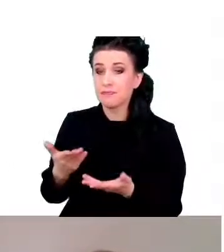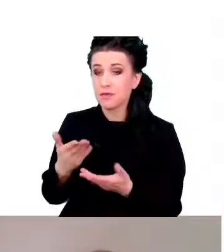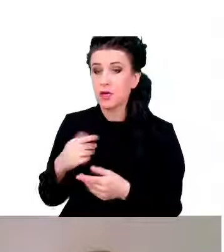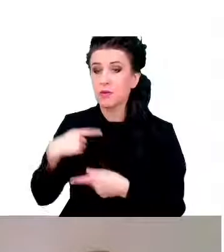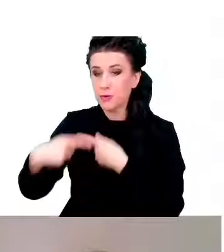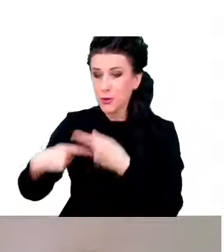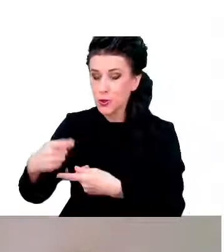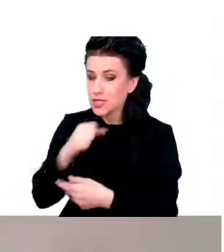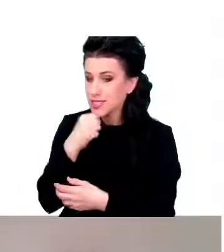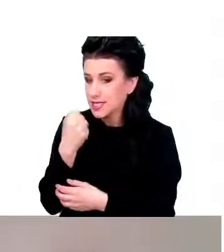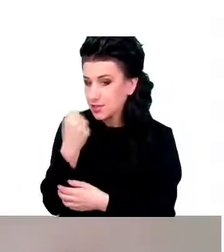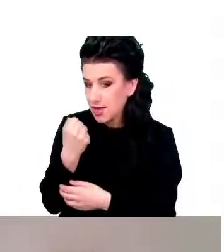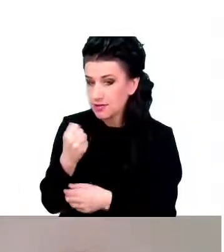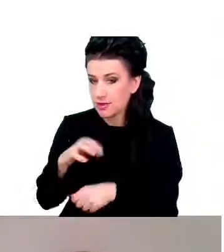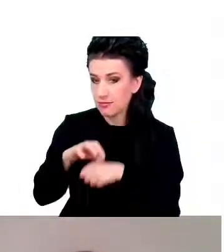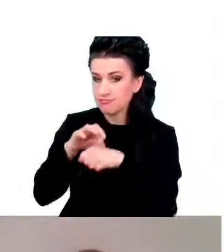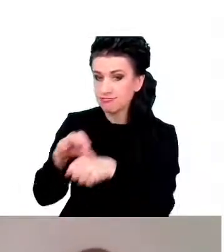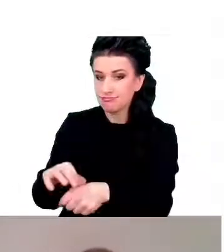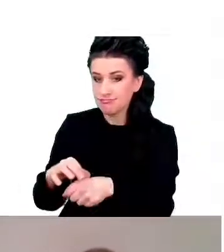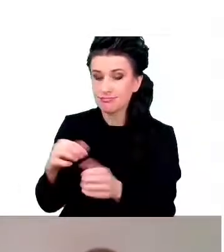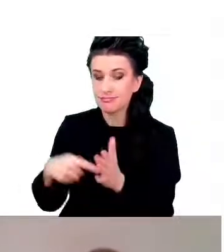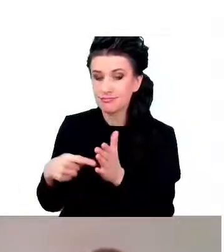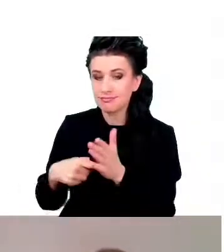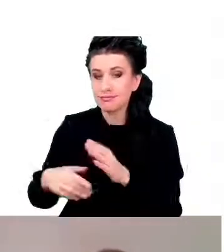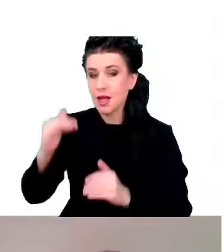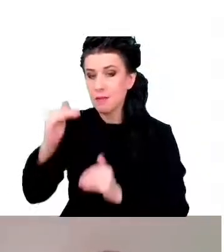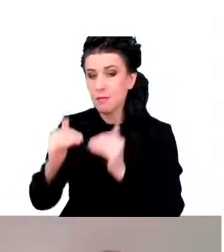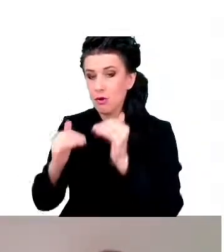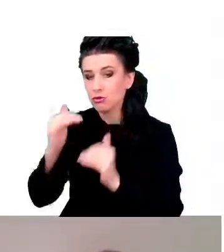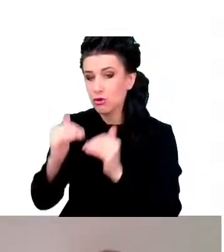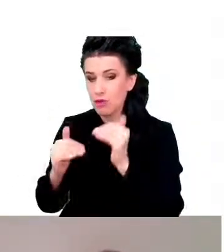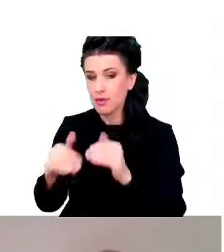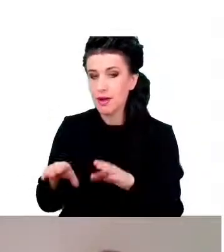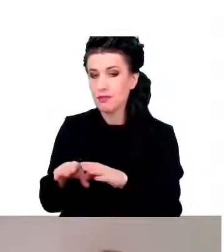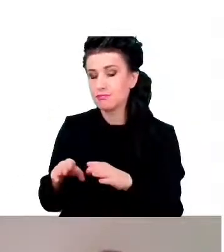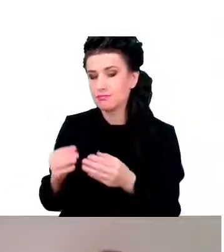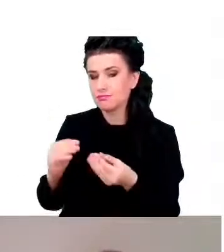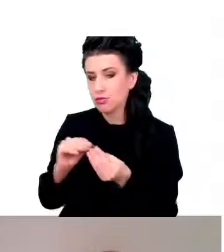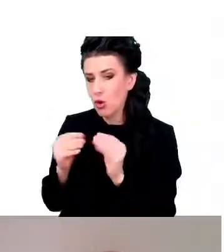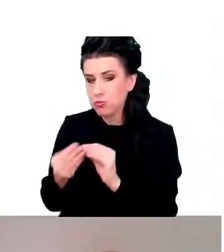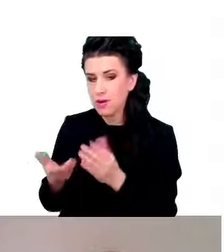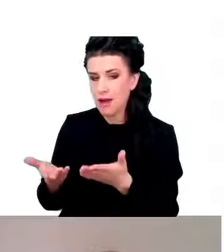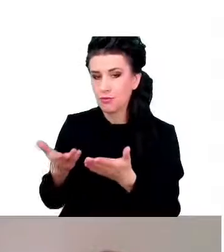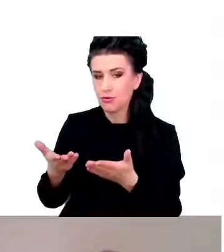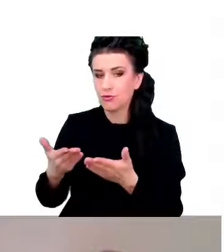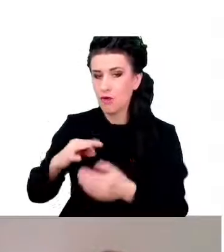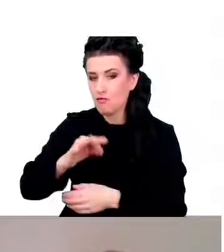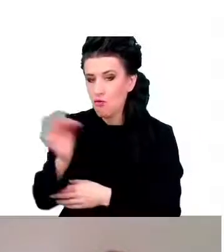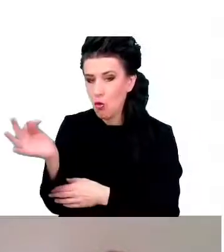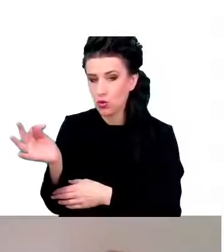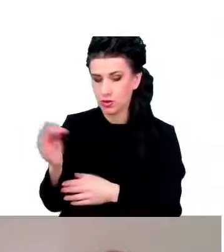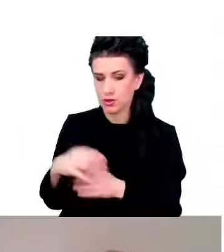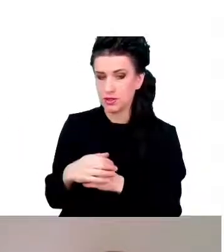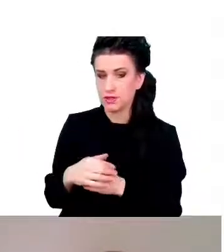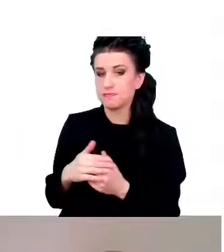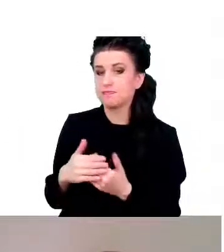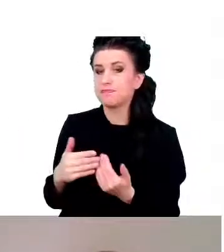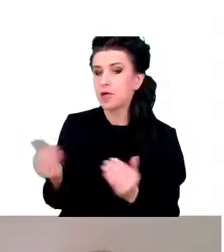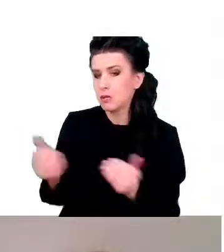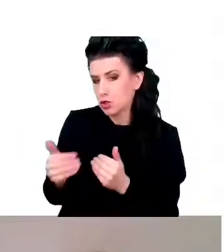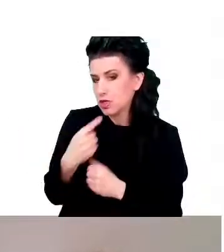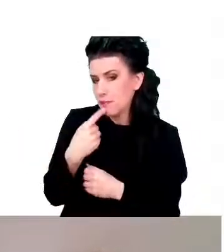doprowadzają na fundamentalnym poziomie do zaburzeń funkcjonalnych. Czyli starzenie można